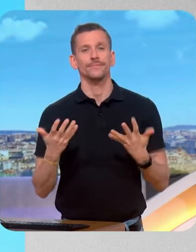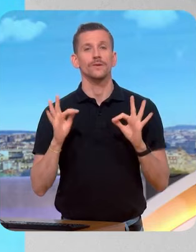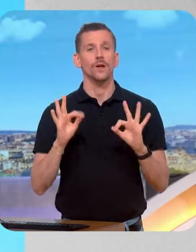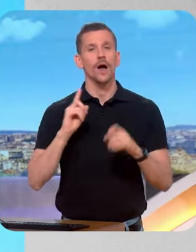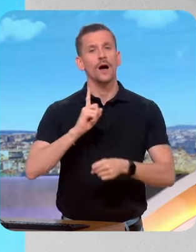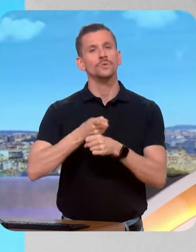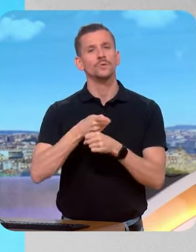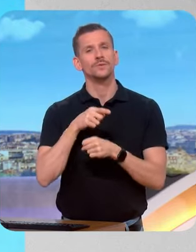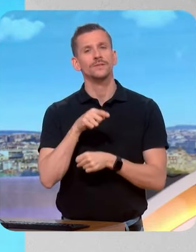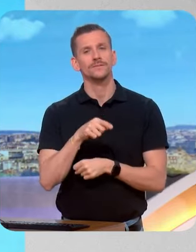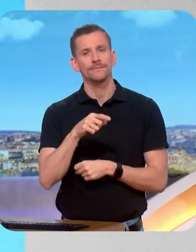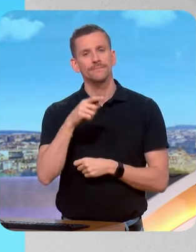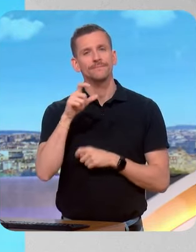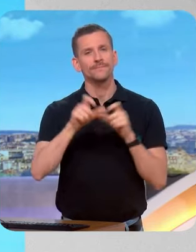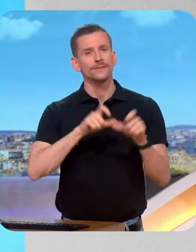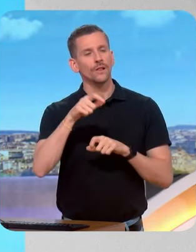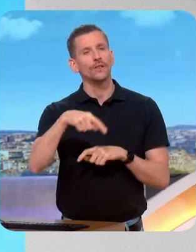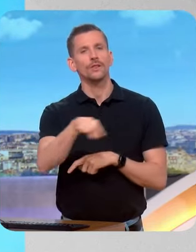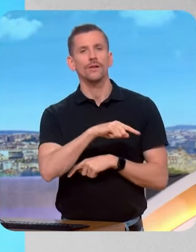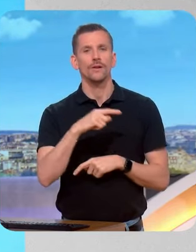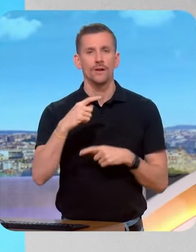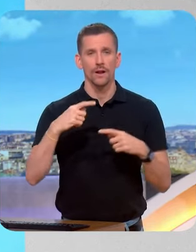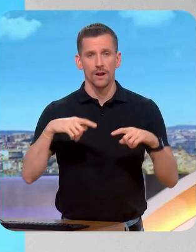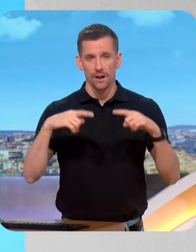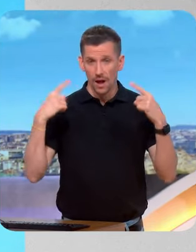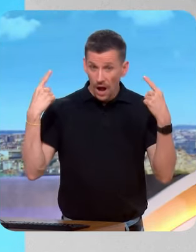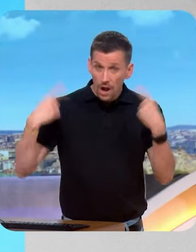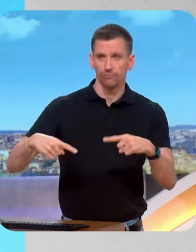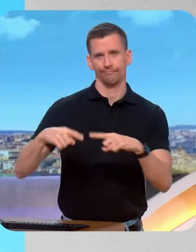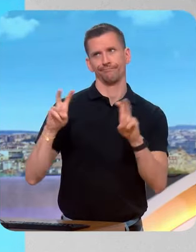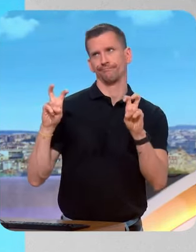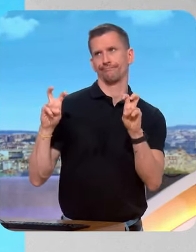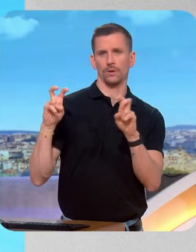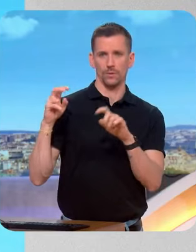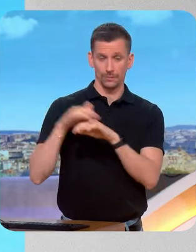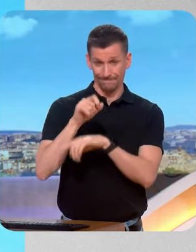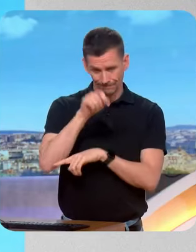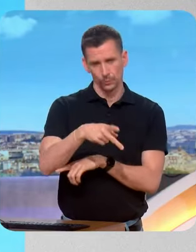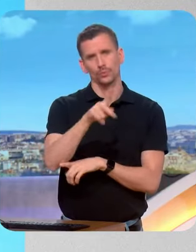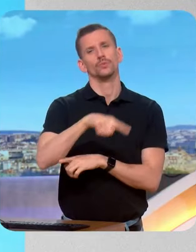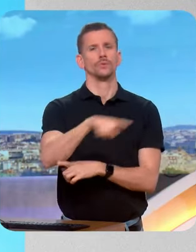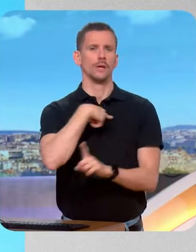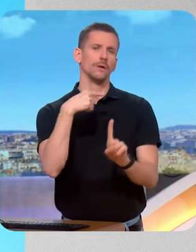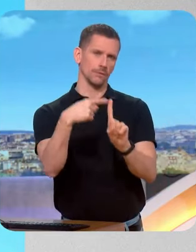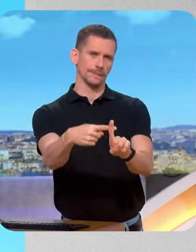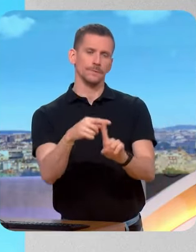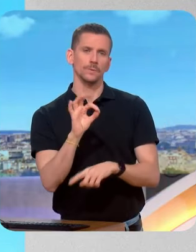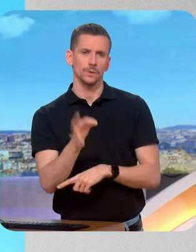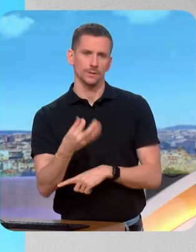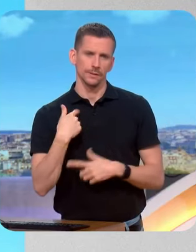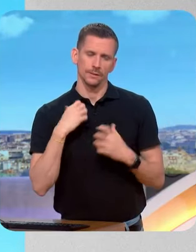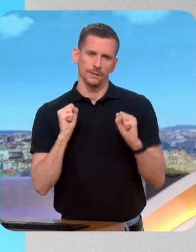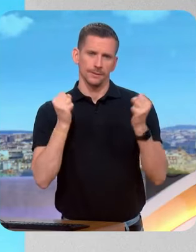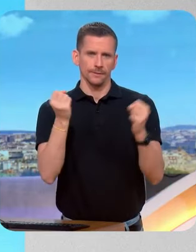évidemment portées par des personnes qui sont devenues des ennemis politiques. Donc il était permis de douter de leurs